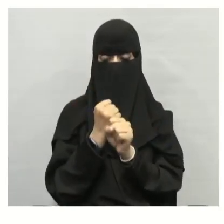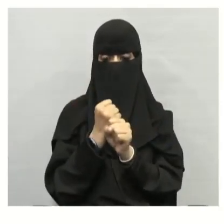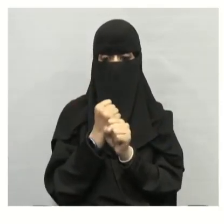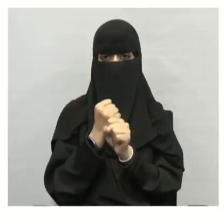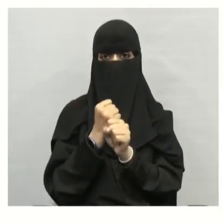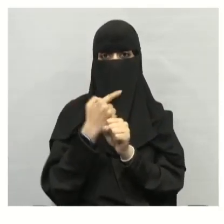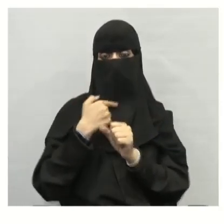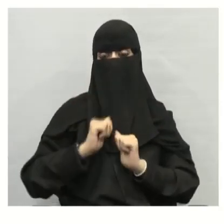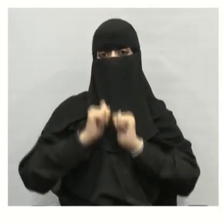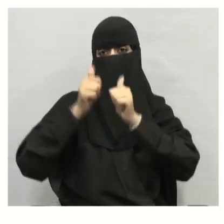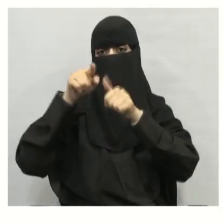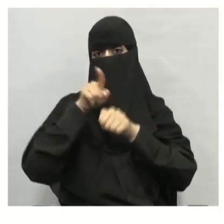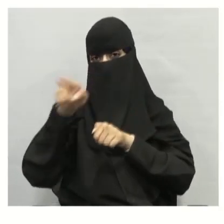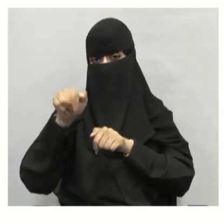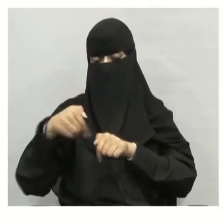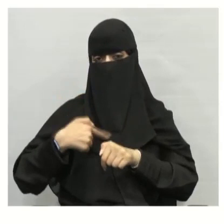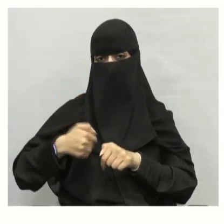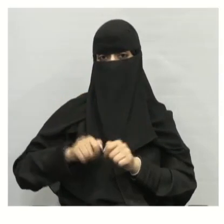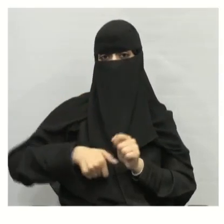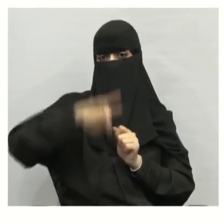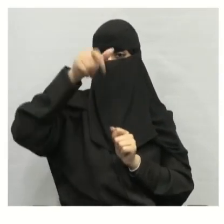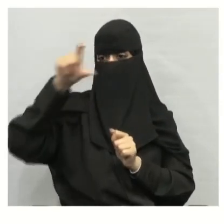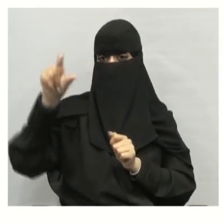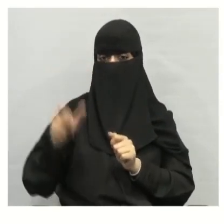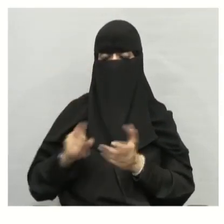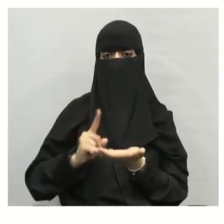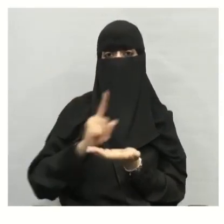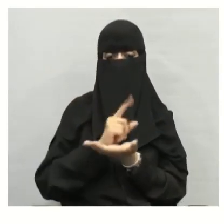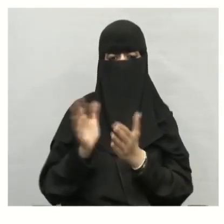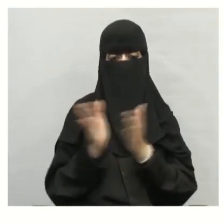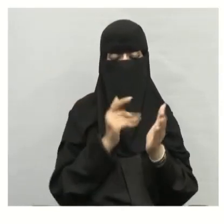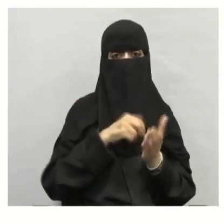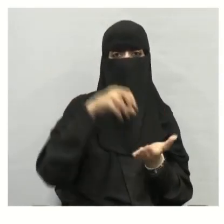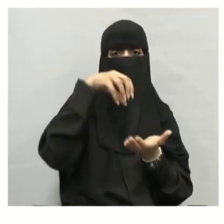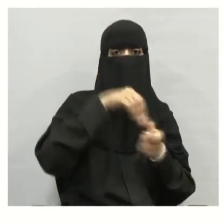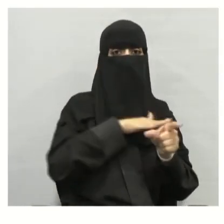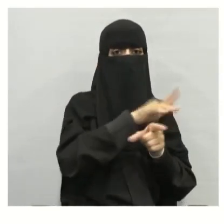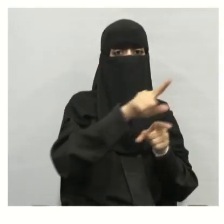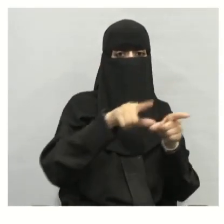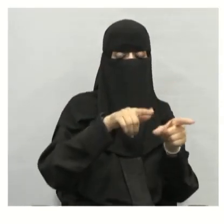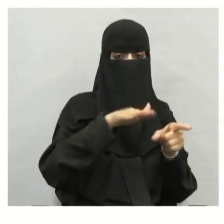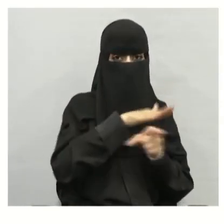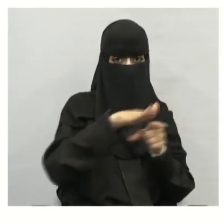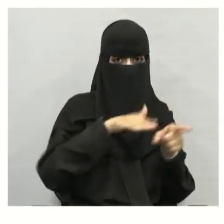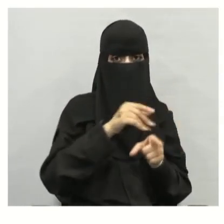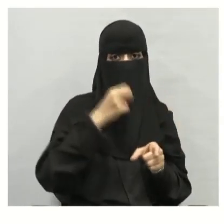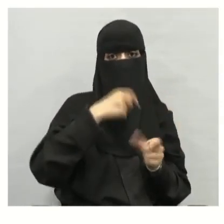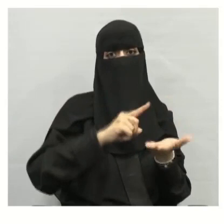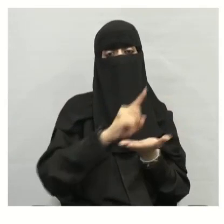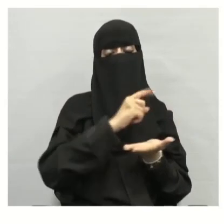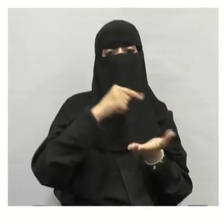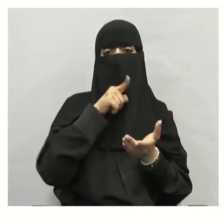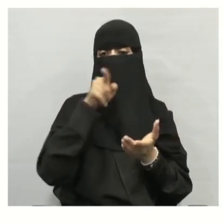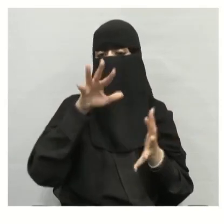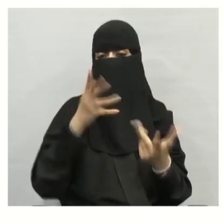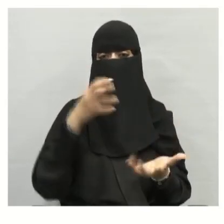في النظام البيئي دور يقوم به يسمى الإطار البيئي بالنسبة للموطن البيئي مثل ما نشاهد في الصورة هو المكان الذي يعيش